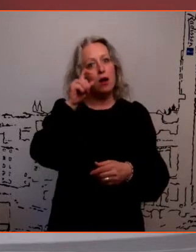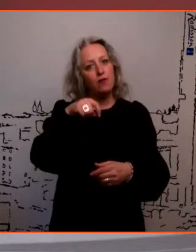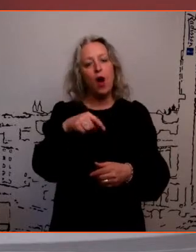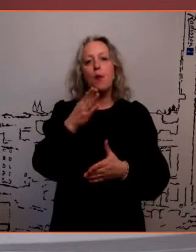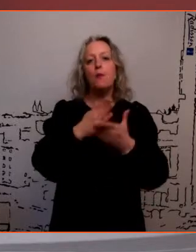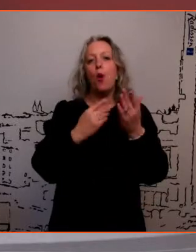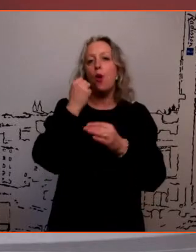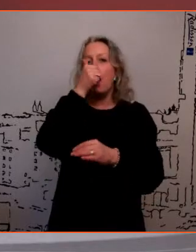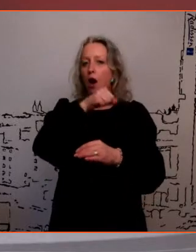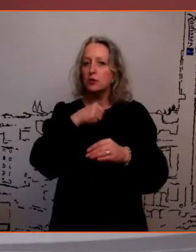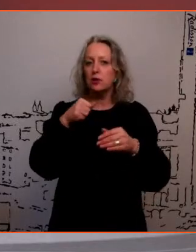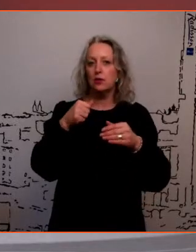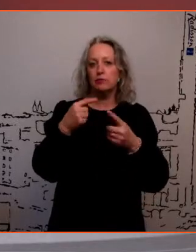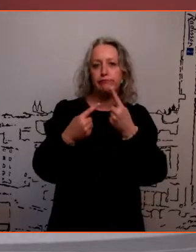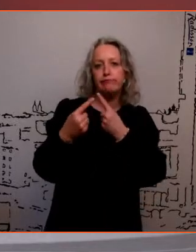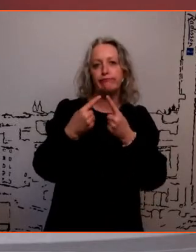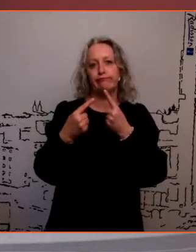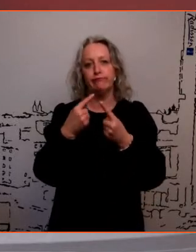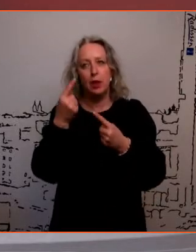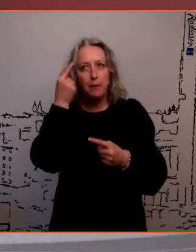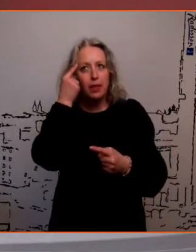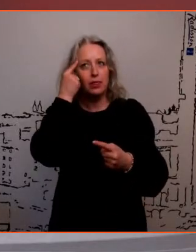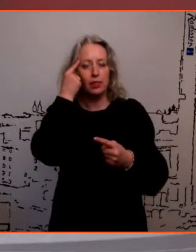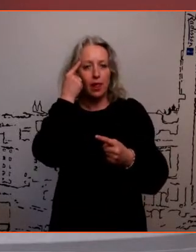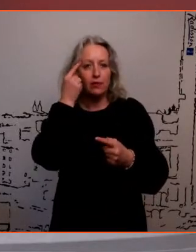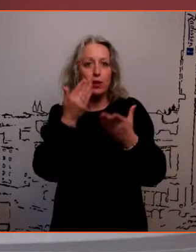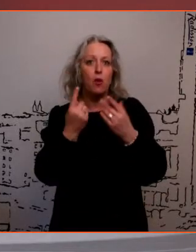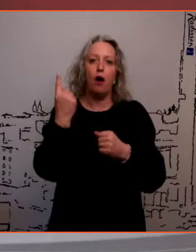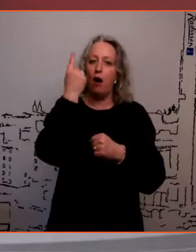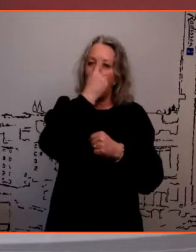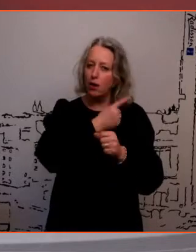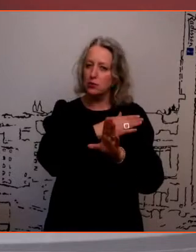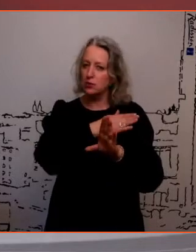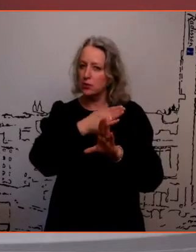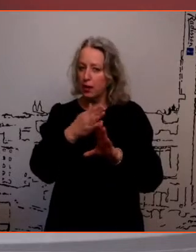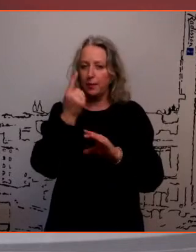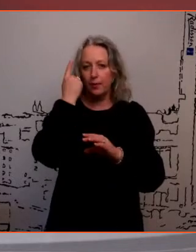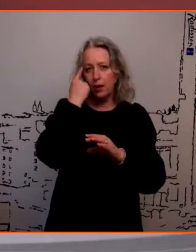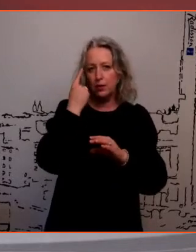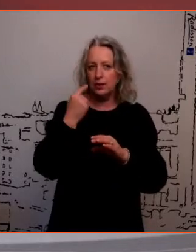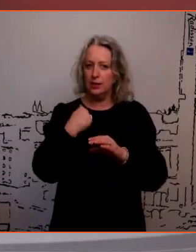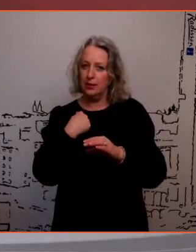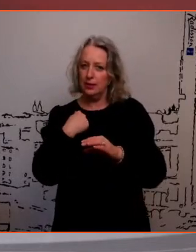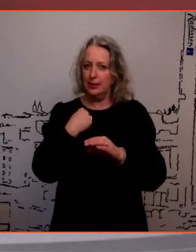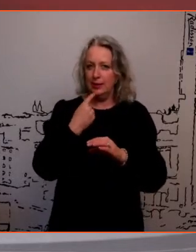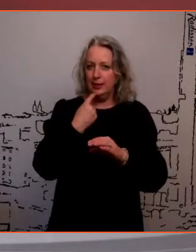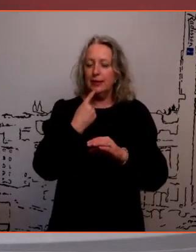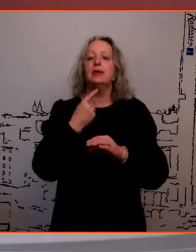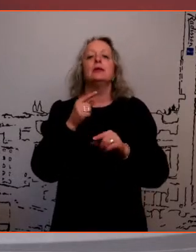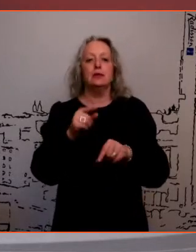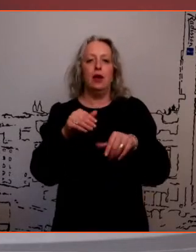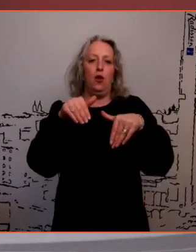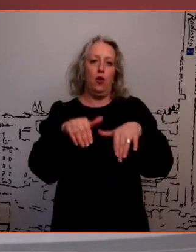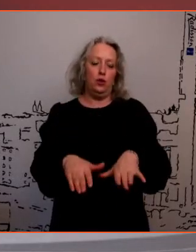pluss on täiesti okei aeg, et küpsetada seda mõte, võib-olla isegi aasta, et kas ma ikkagi nüüd lähen. Ja teinekord see